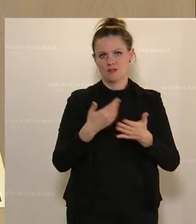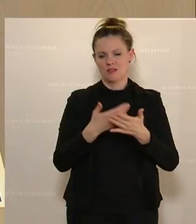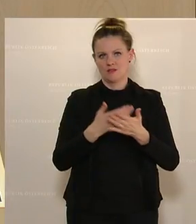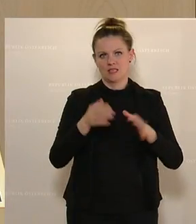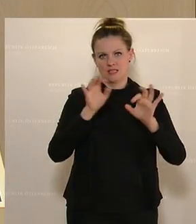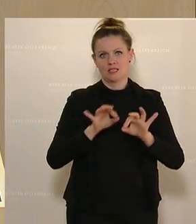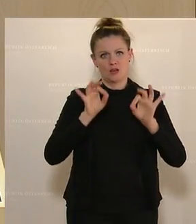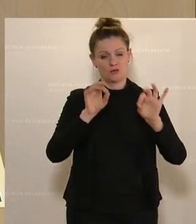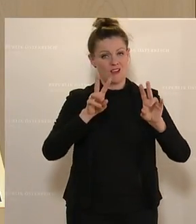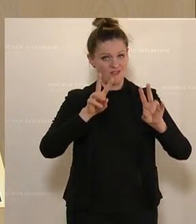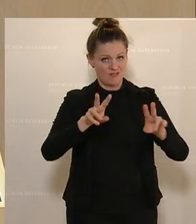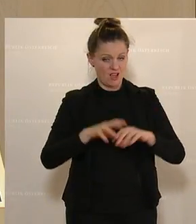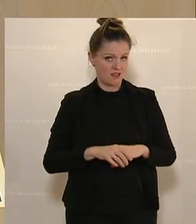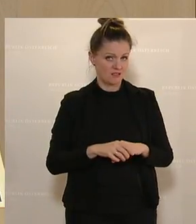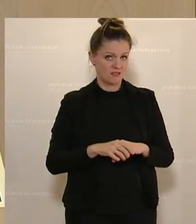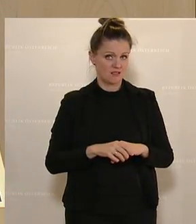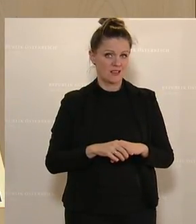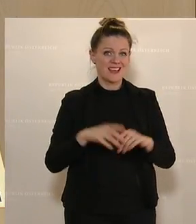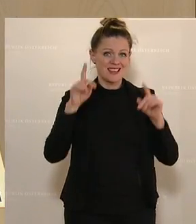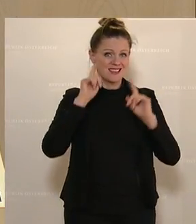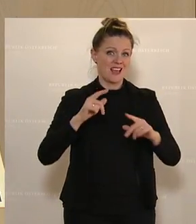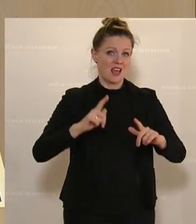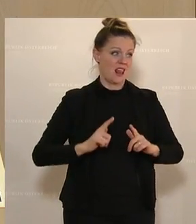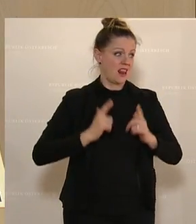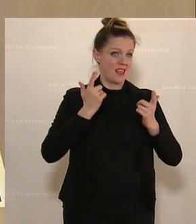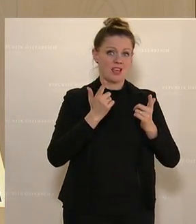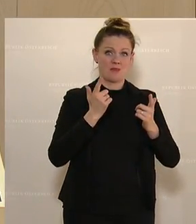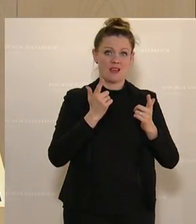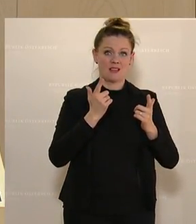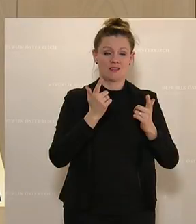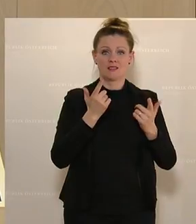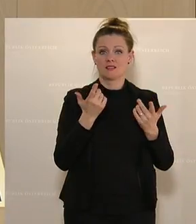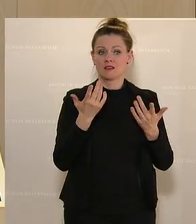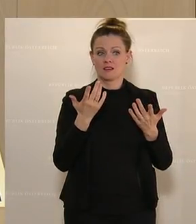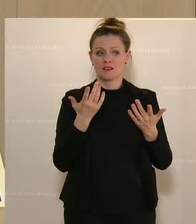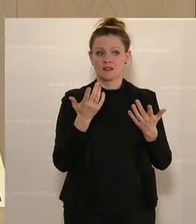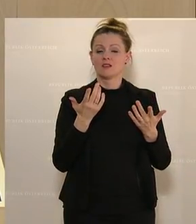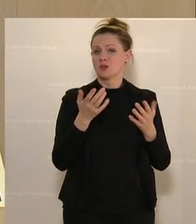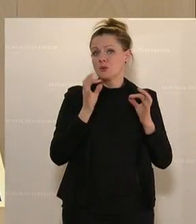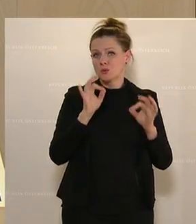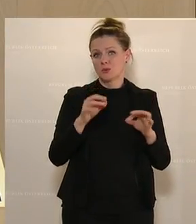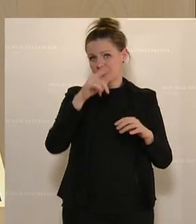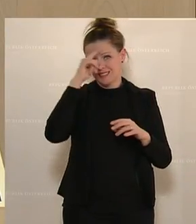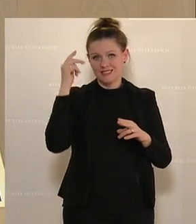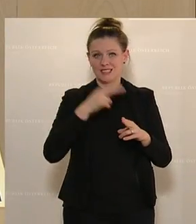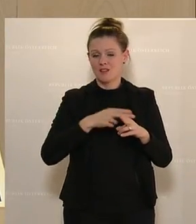Und ganz im Ernst, alles, was lebende Tiere von der Straße bringt, ist generell einfach gut und sinnvoll.